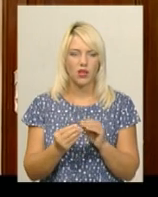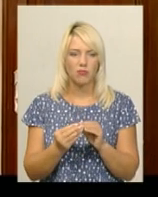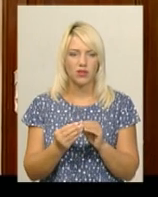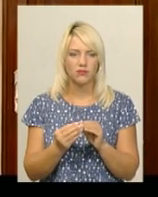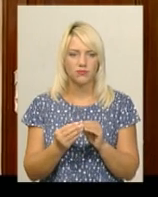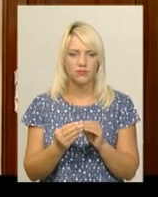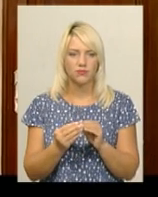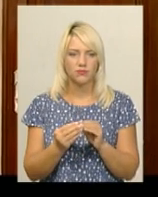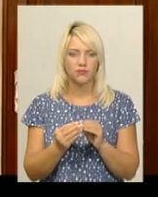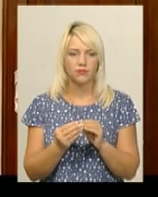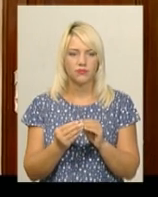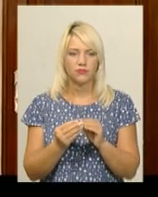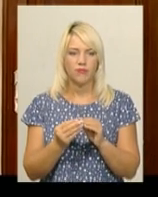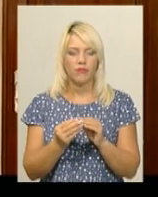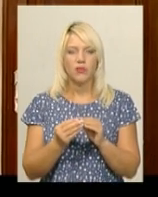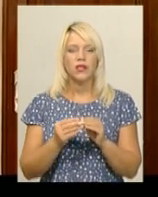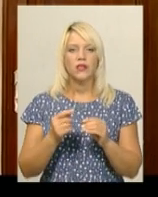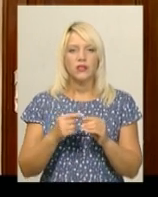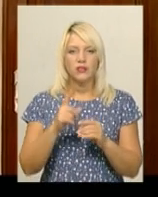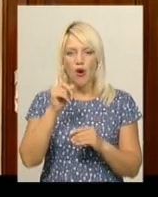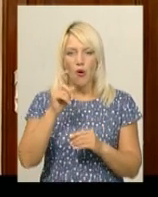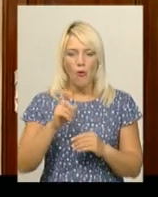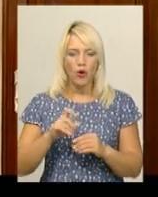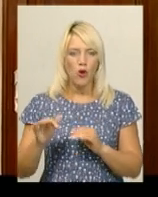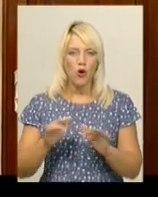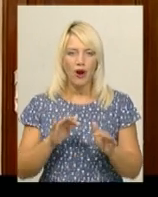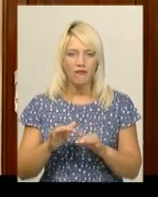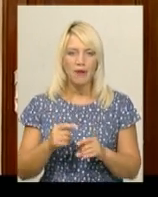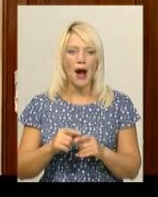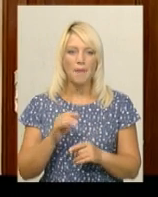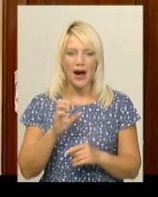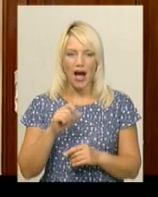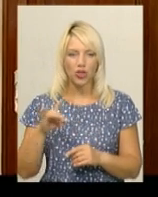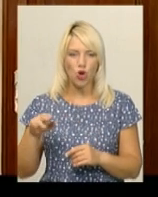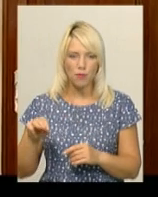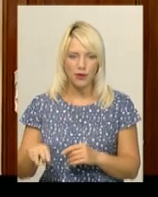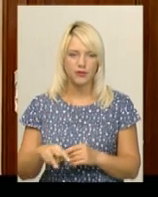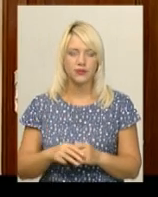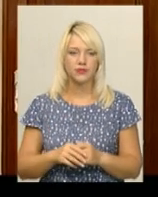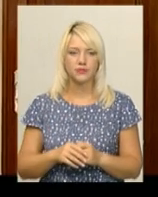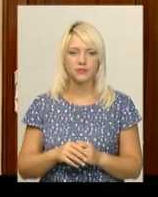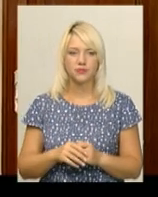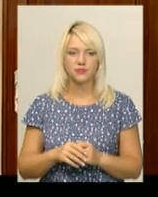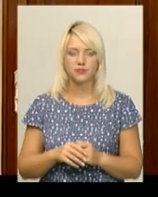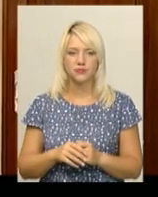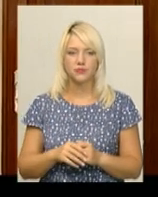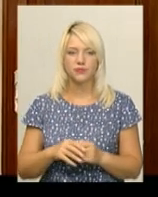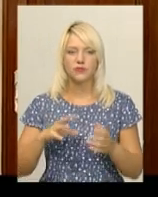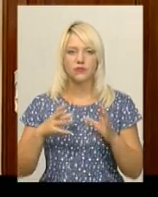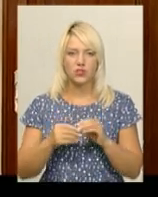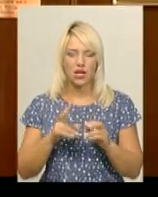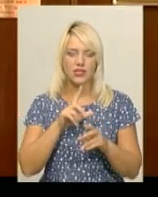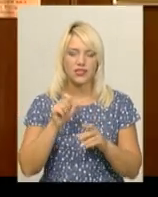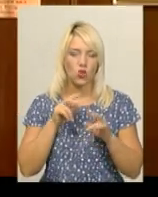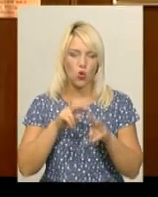з порно-руховим апаратом, взагалі з